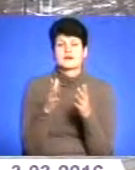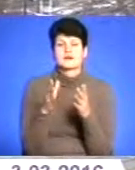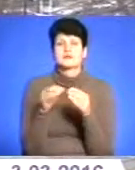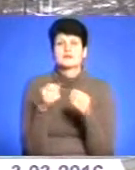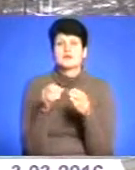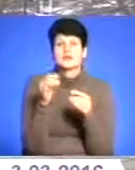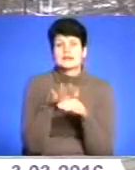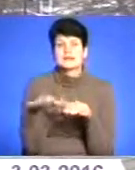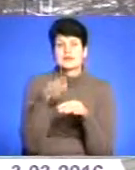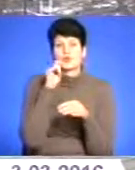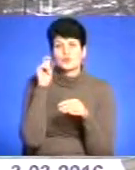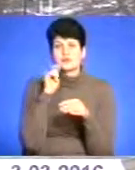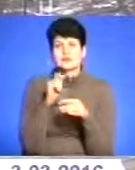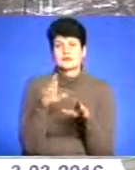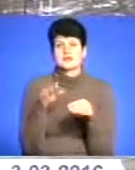та згоджено засучено до 15 років позбавлення волі.